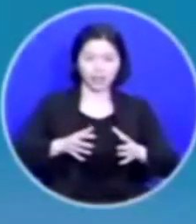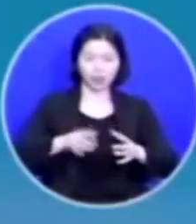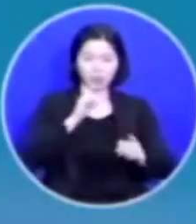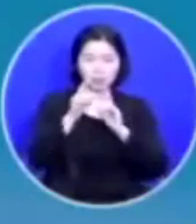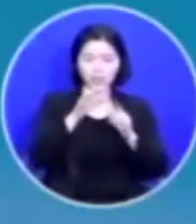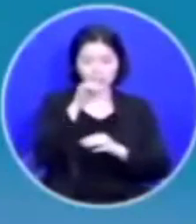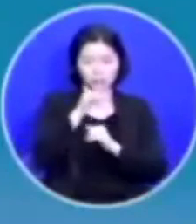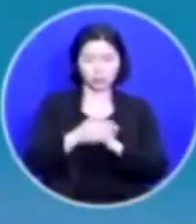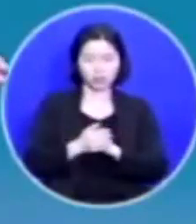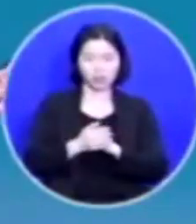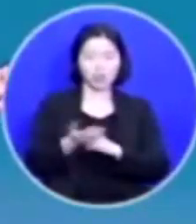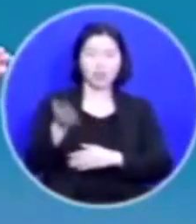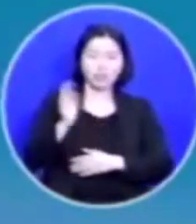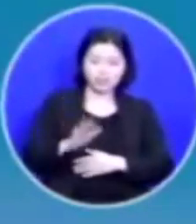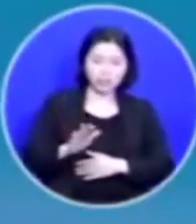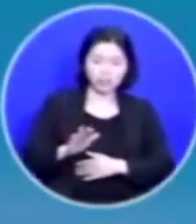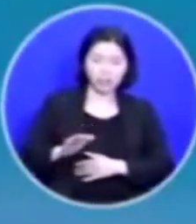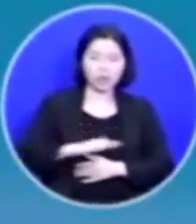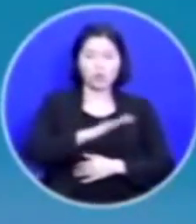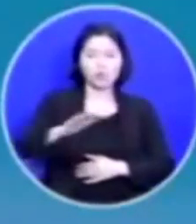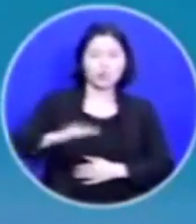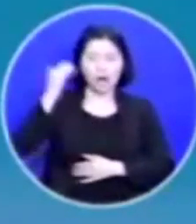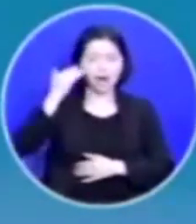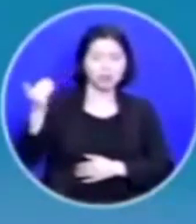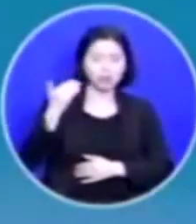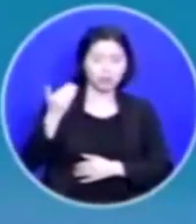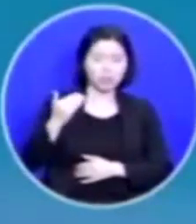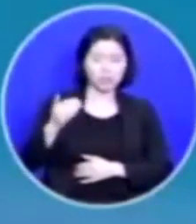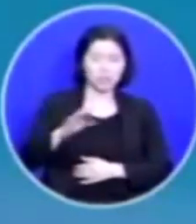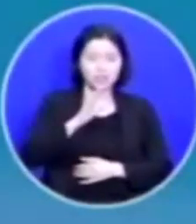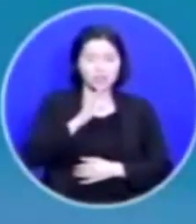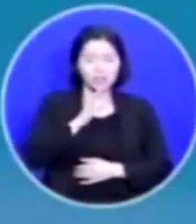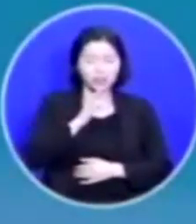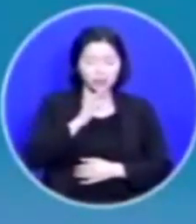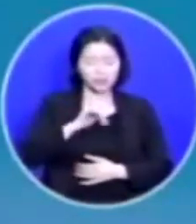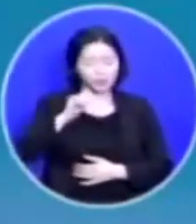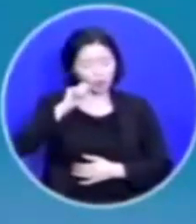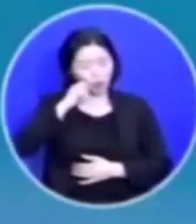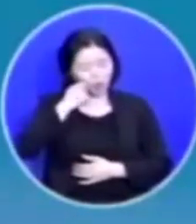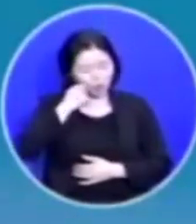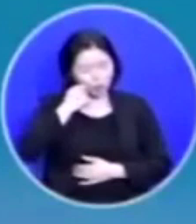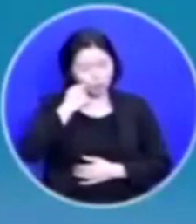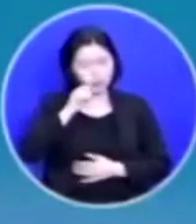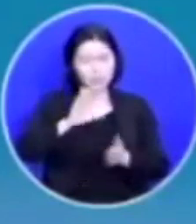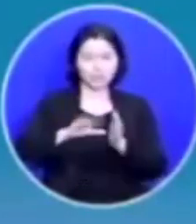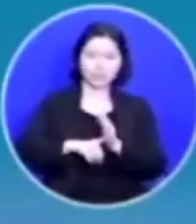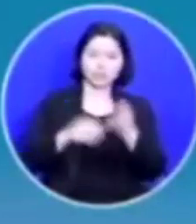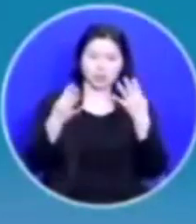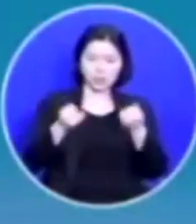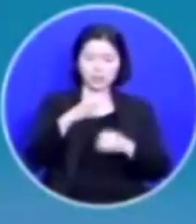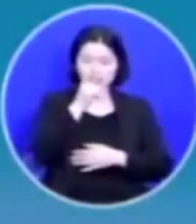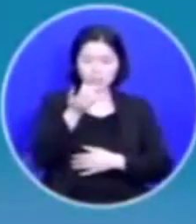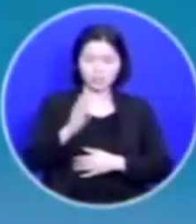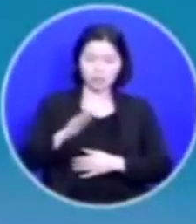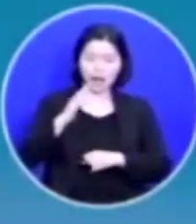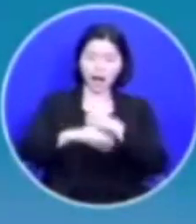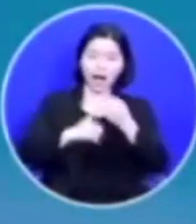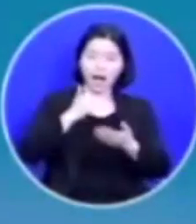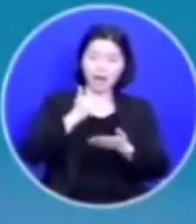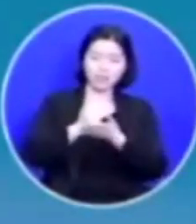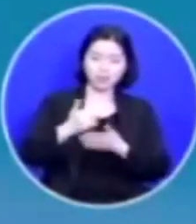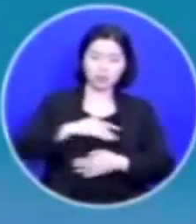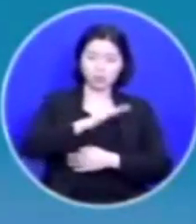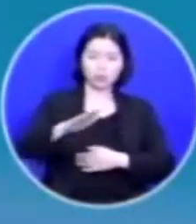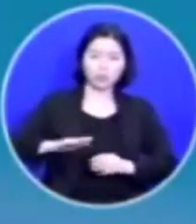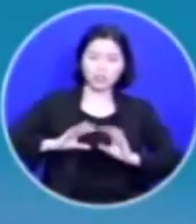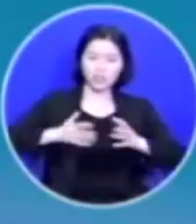우리나라가 근세기에 참 어려운 고비들이 많았지만 하나님이 우리나라를 복음 전하는